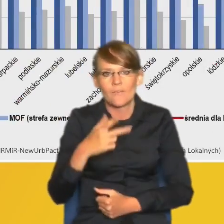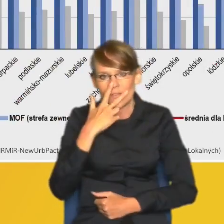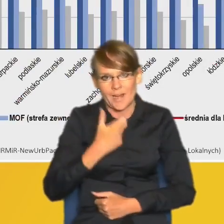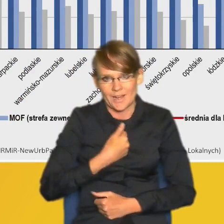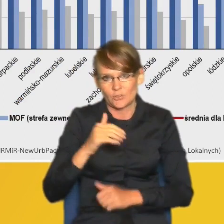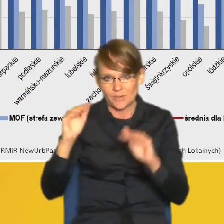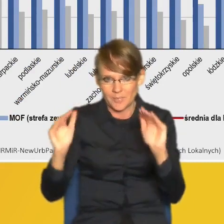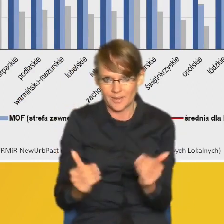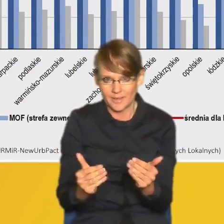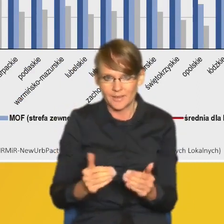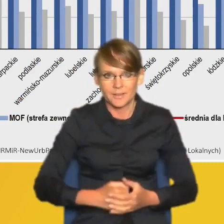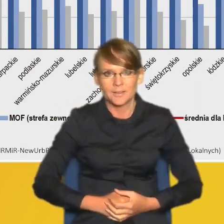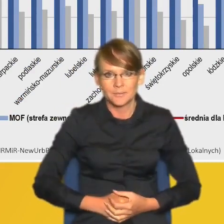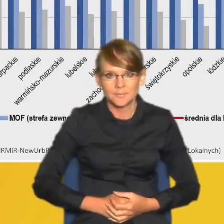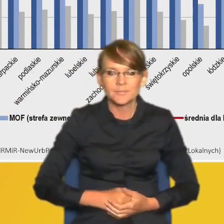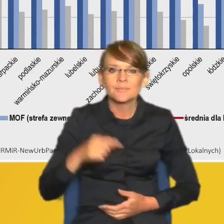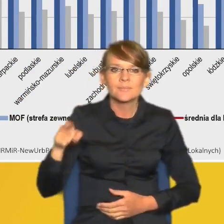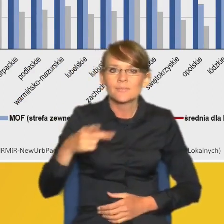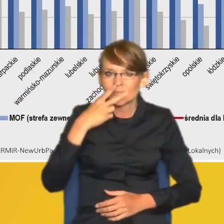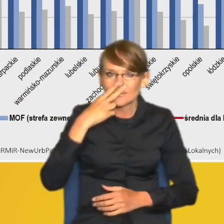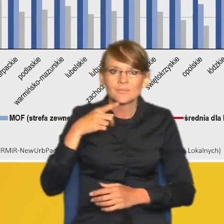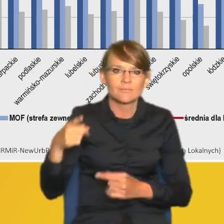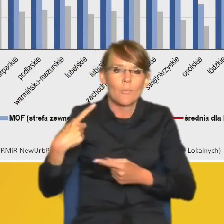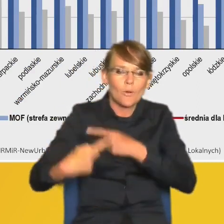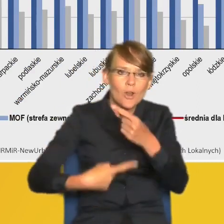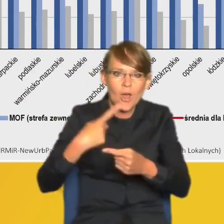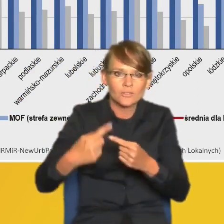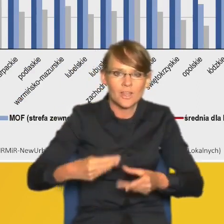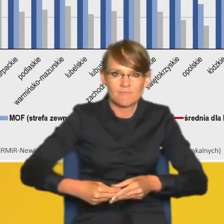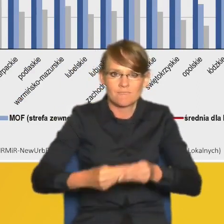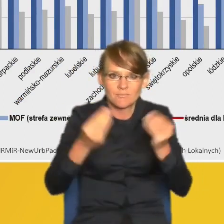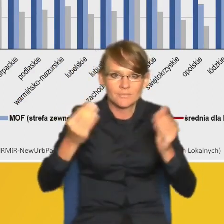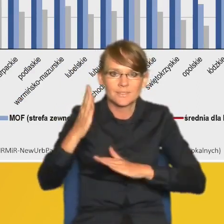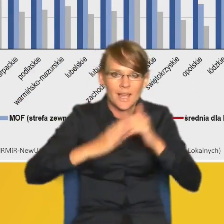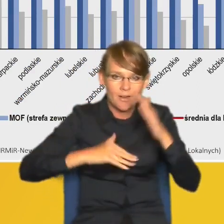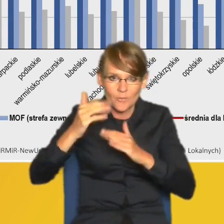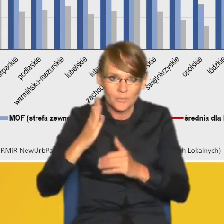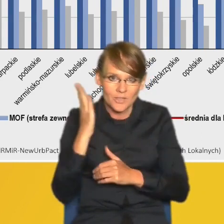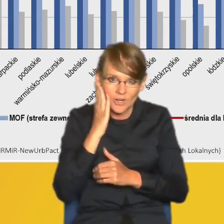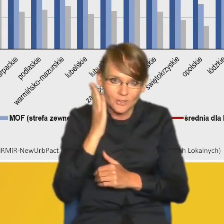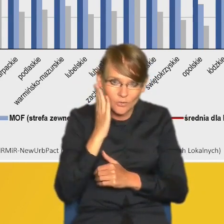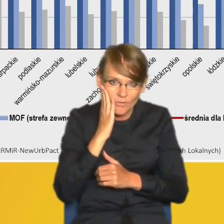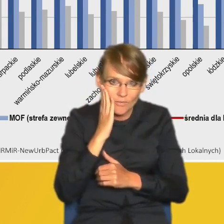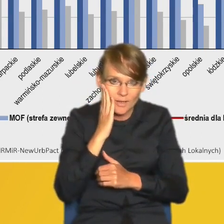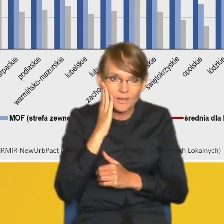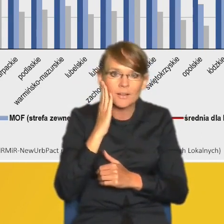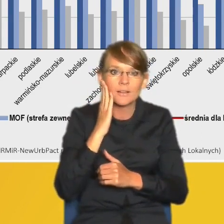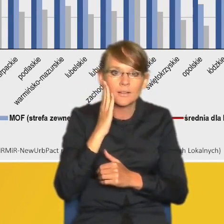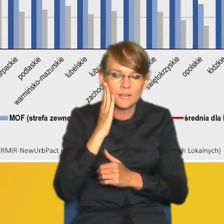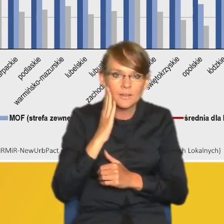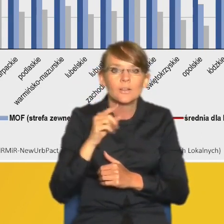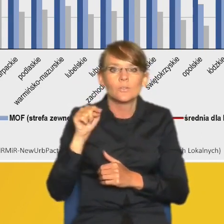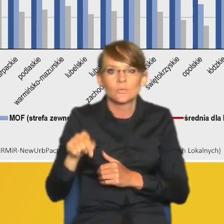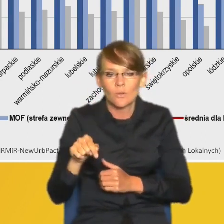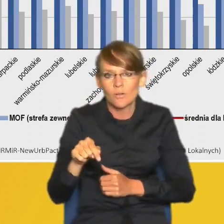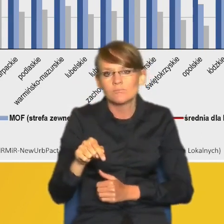Te procesy dynamicznego rozwoju zabudowy mieszkaniowej w coraz większym stopniu dotyczą